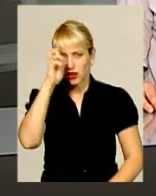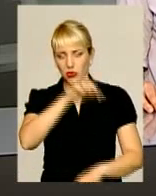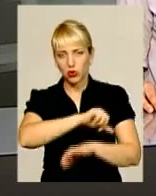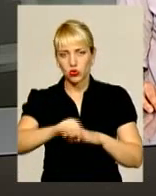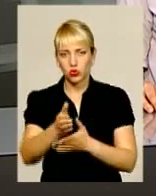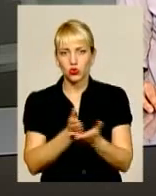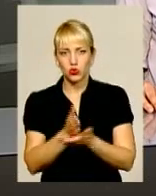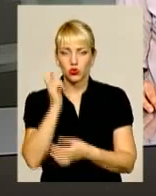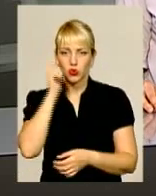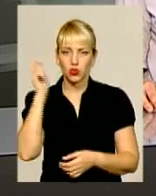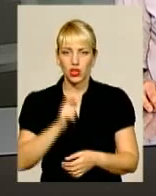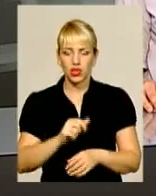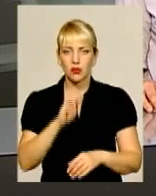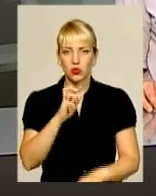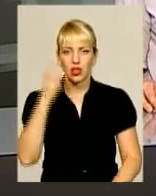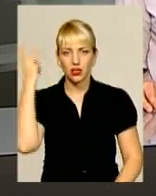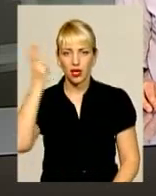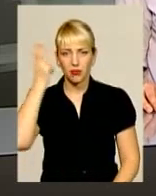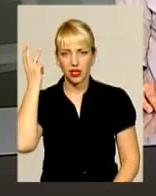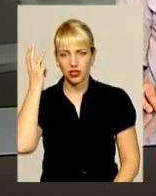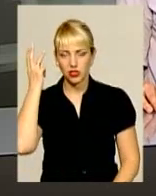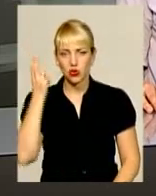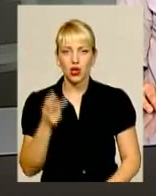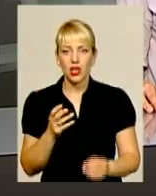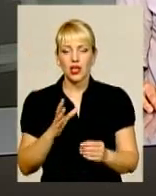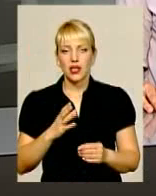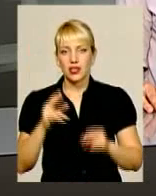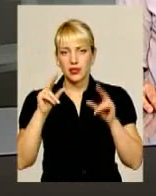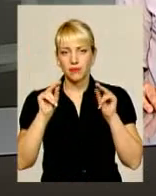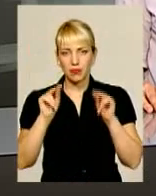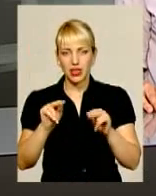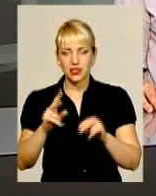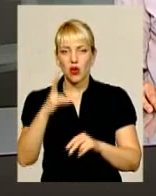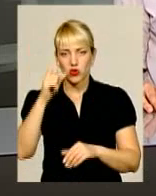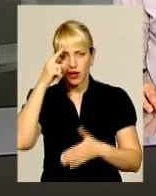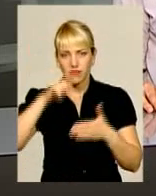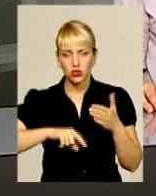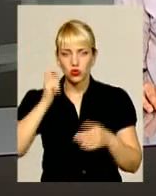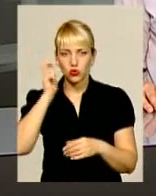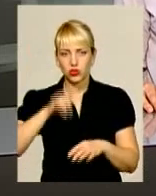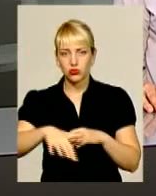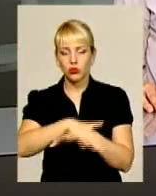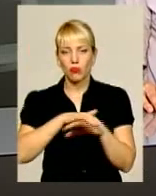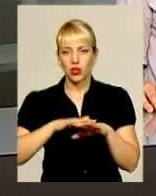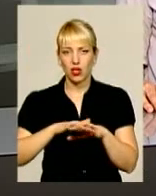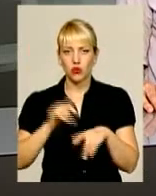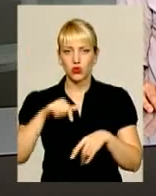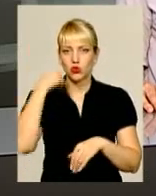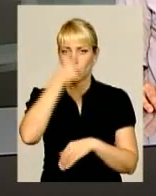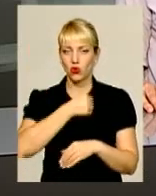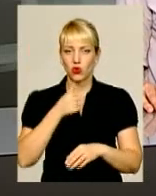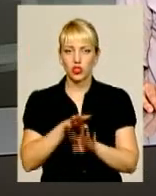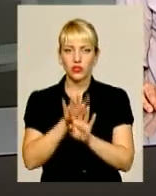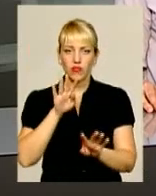прикордонної служби України імені Богдана Хмельницького склали військову присягу на вірність українському народові. Цьогоріч